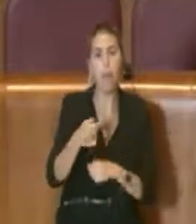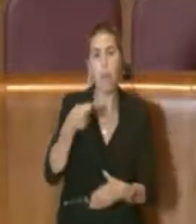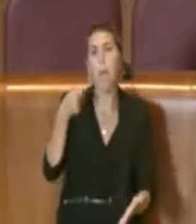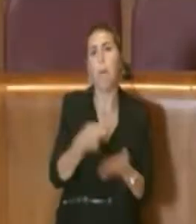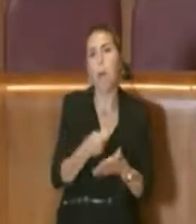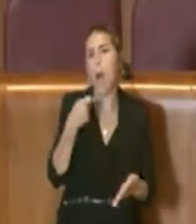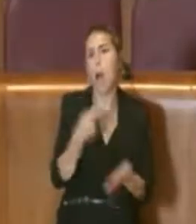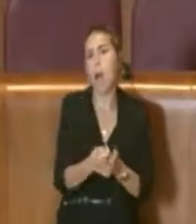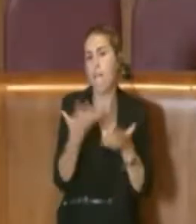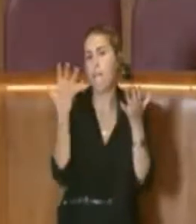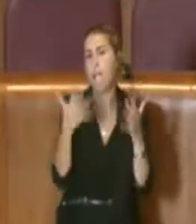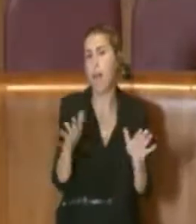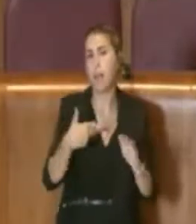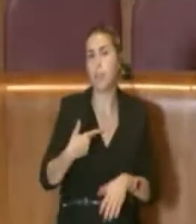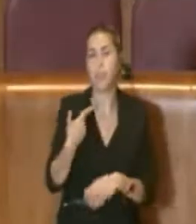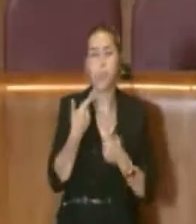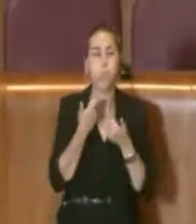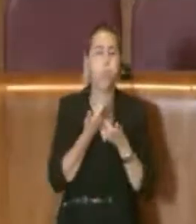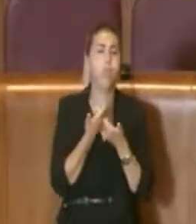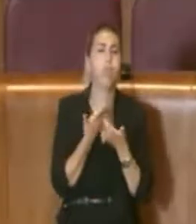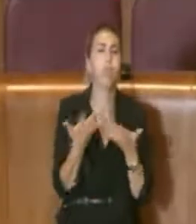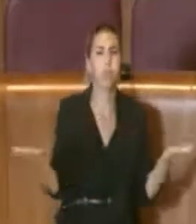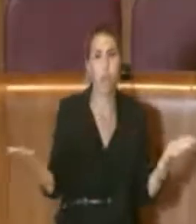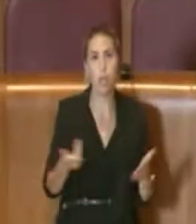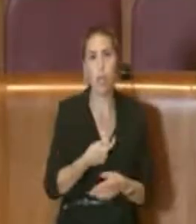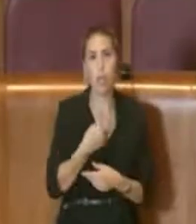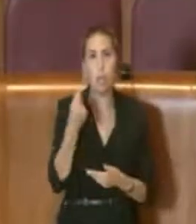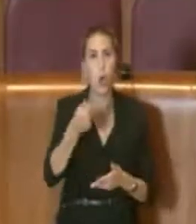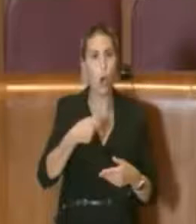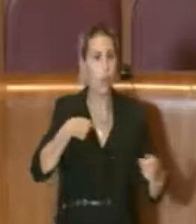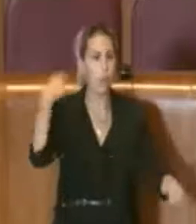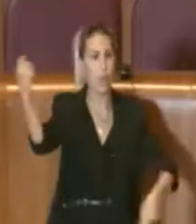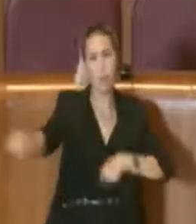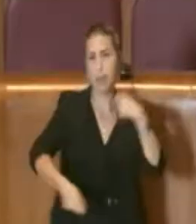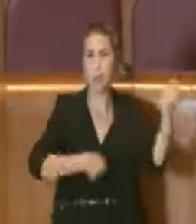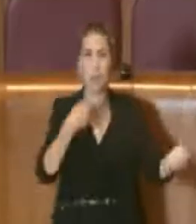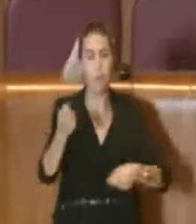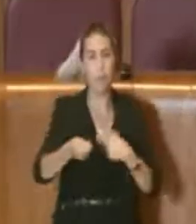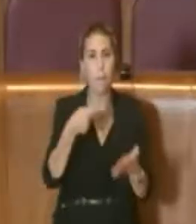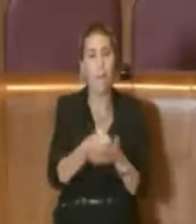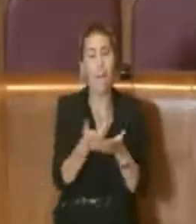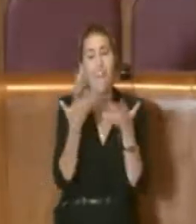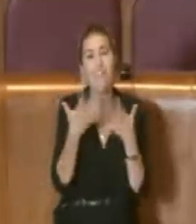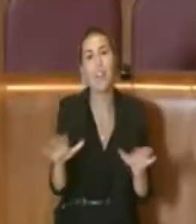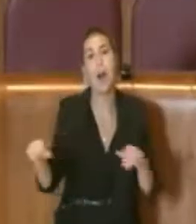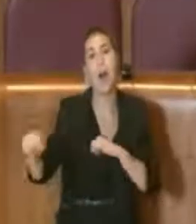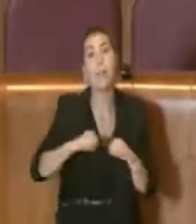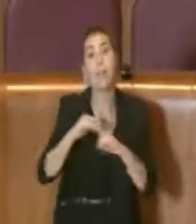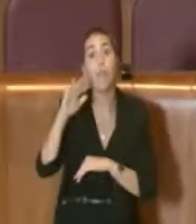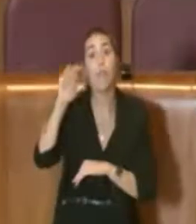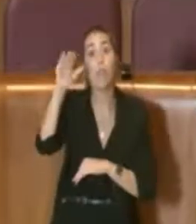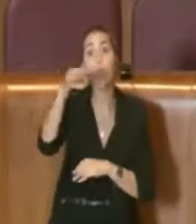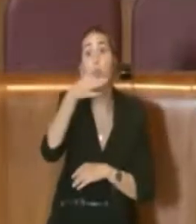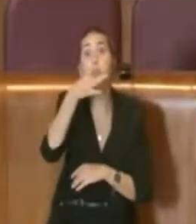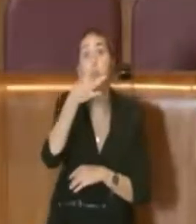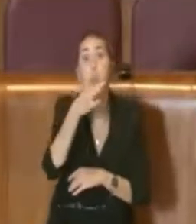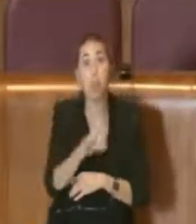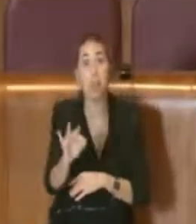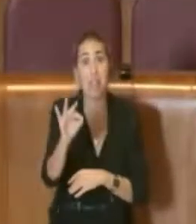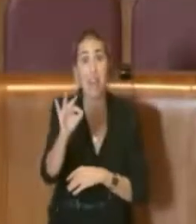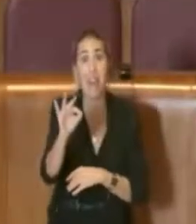pagate diverse centinaia di migliaia di euro così che l'amministrazione magari in futuro può